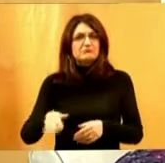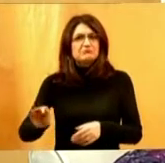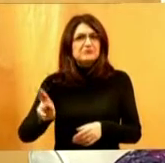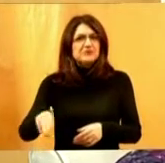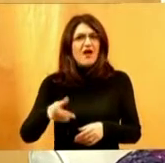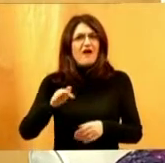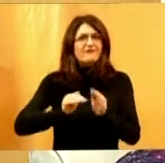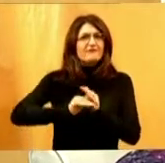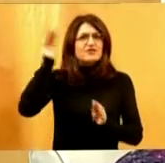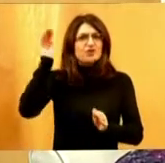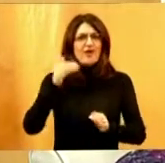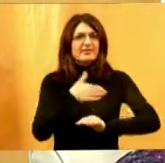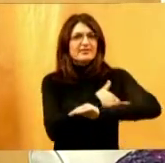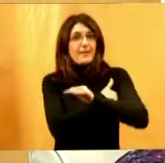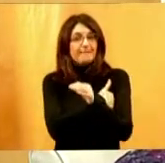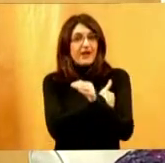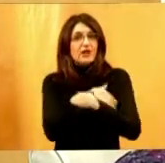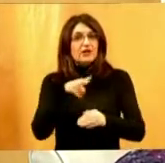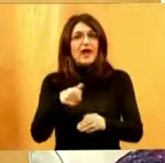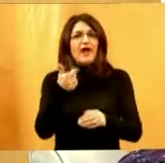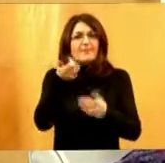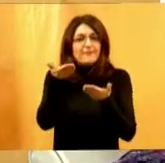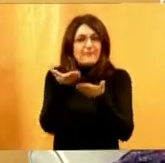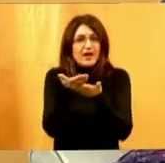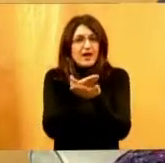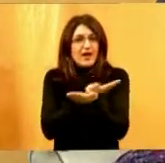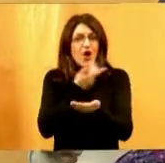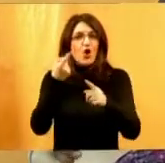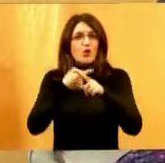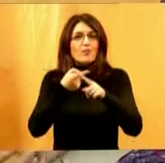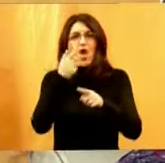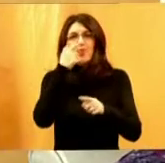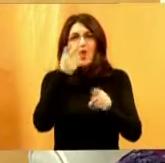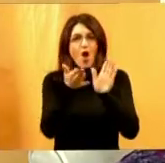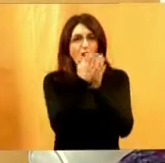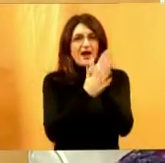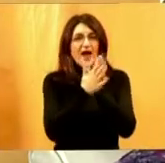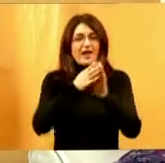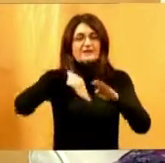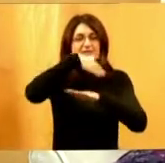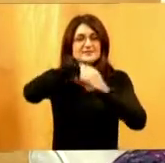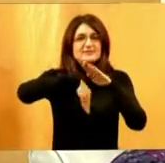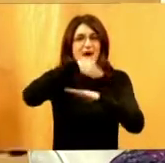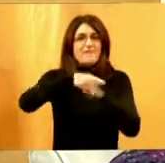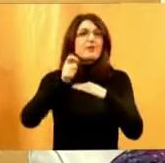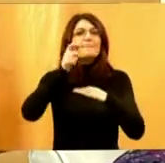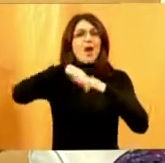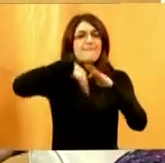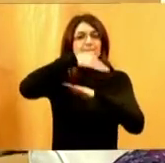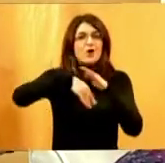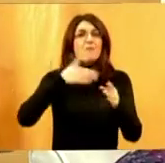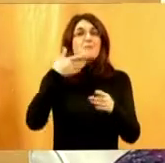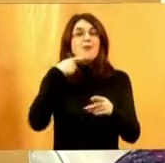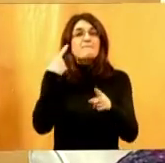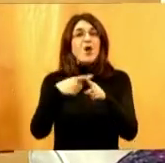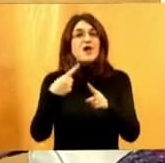visoke temperature, stavila po šnjiticu krumpira na njegove tabane, zamotala i mijenjala malo, malo. U roku